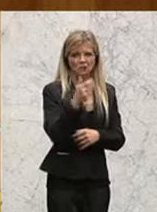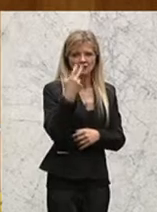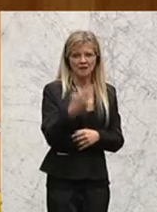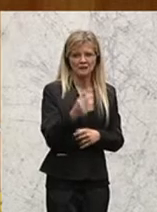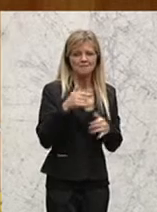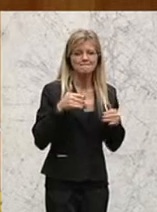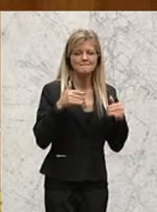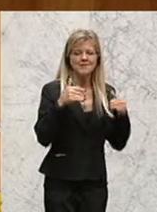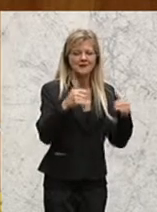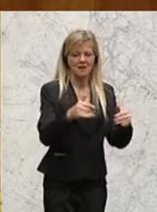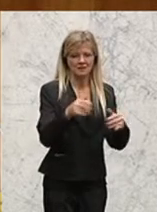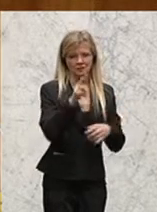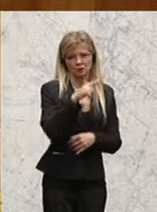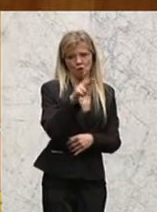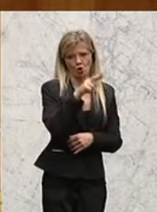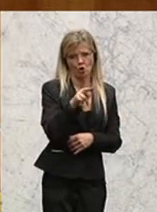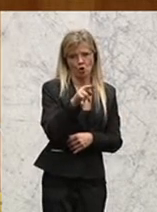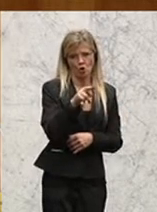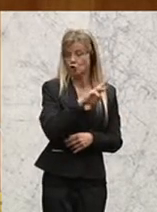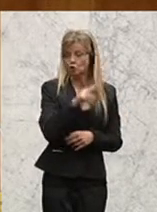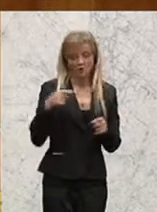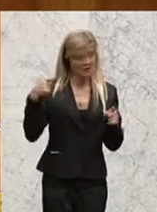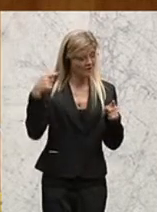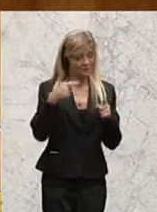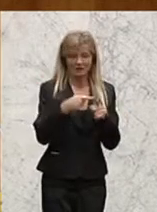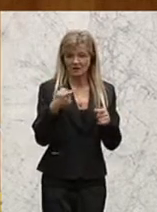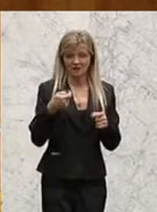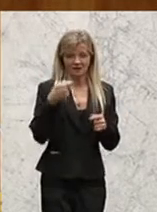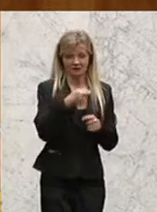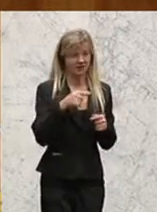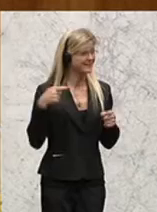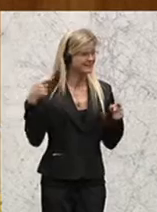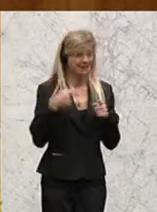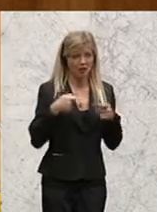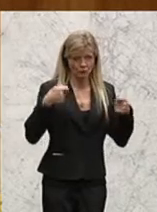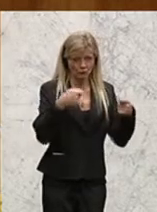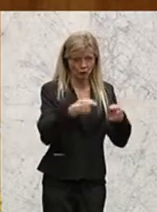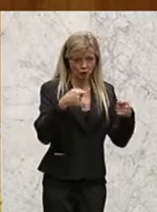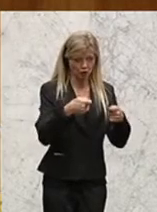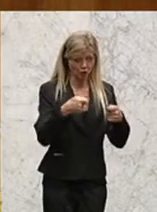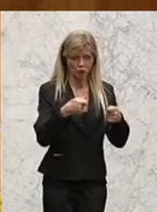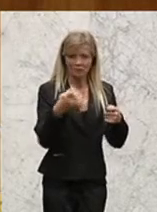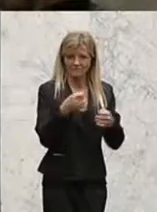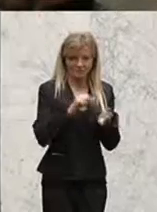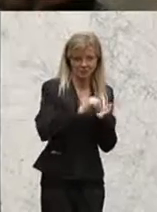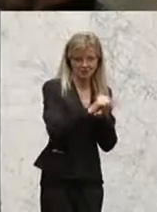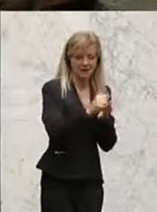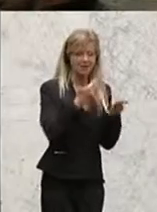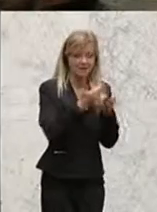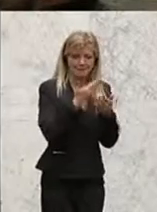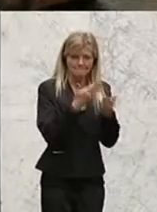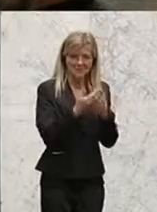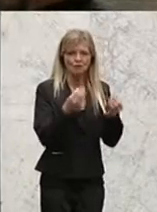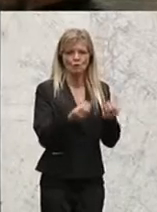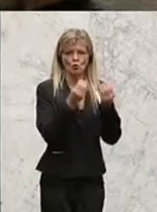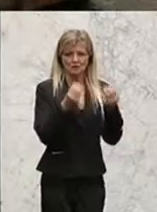Das sind nur die Direktinvestitionen, die Direktförderungen, die man ausschüttet, um die fossilen